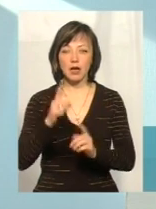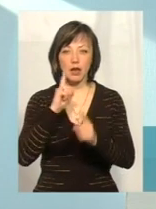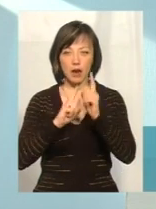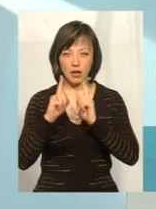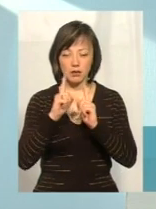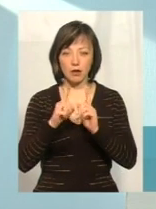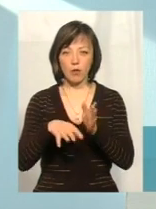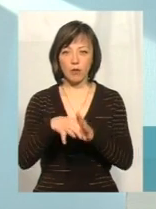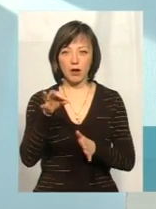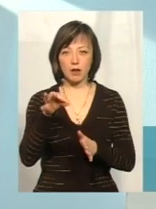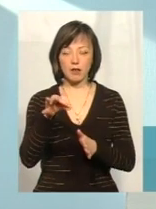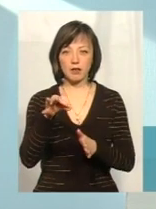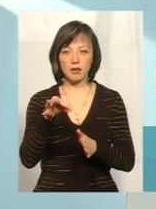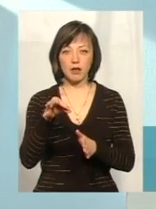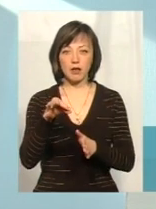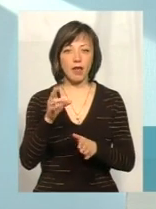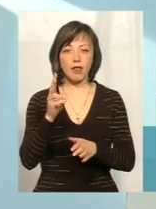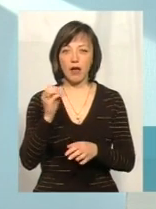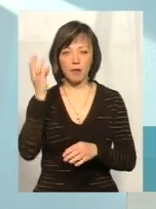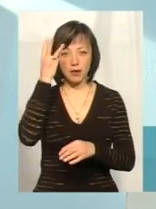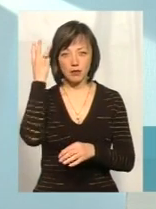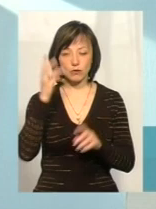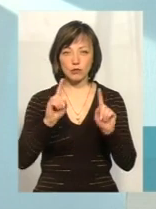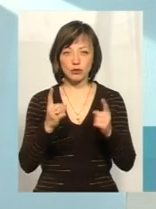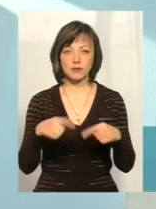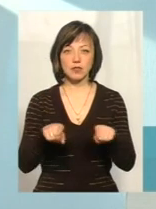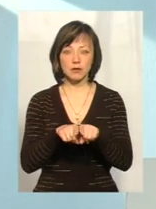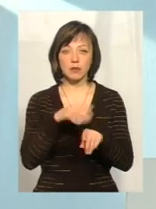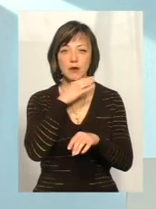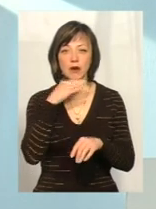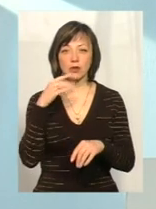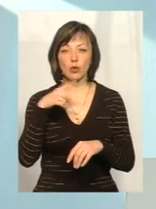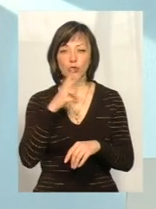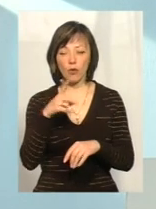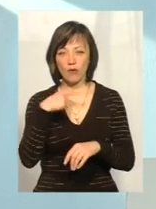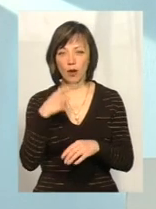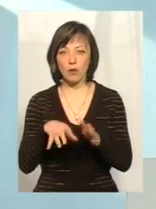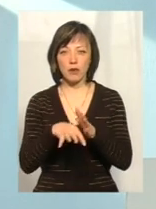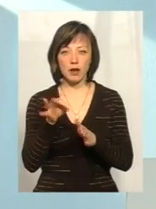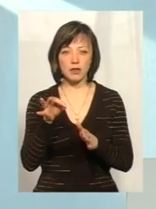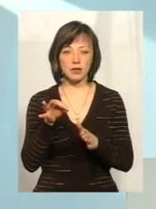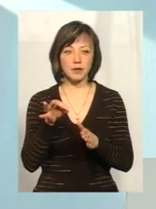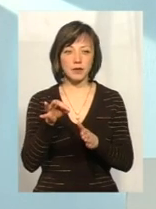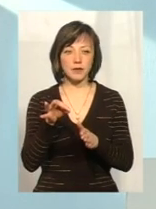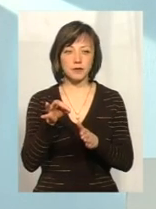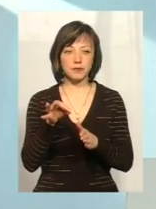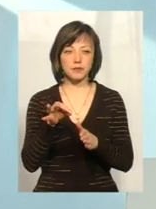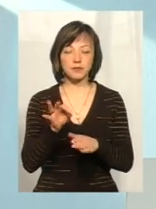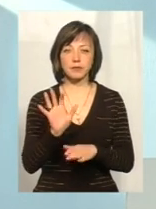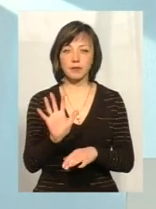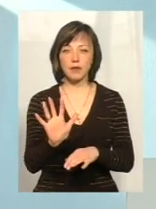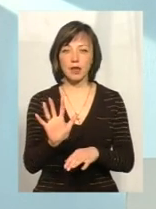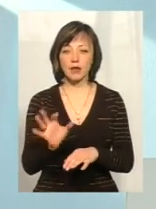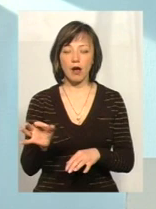ми обрали. Вже не Хмельницький, тому що Хмельницький, все-таки багато хто про них говорив. Ми обрали 5